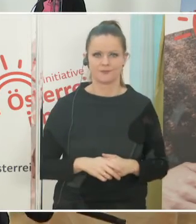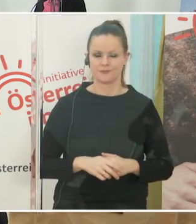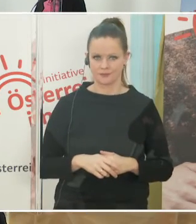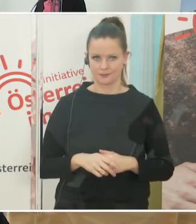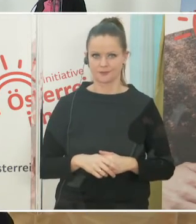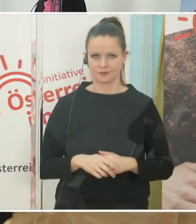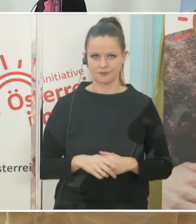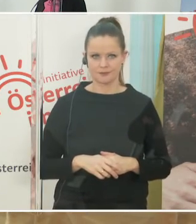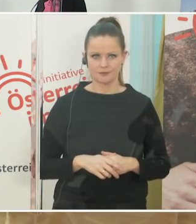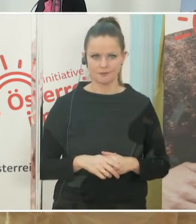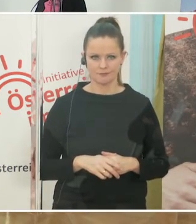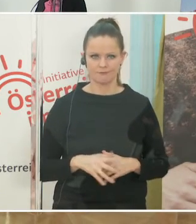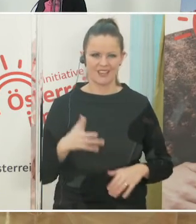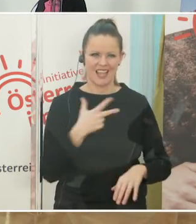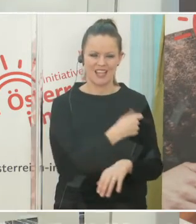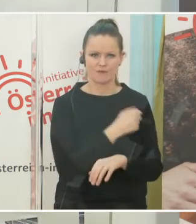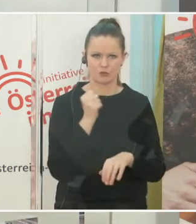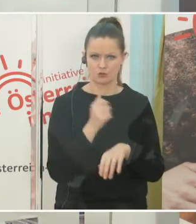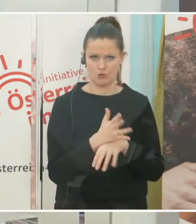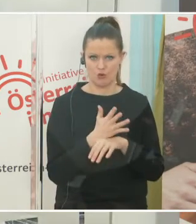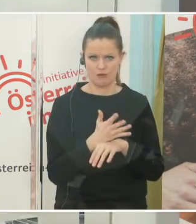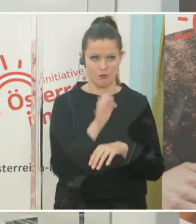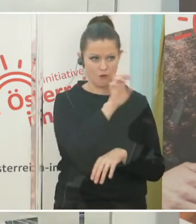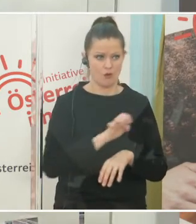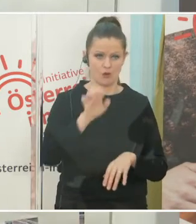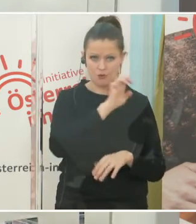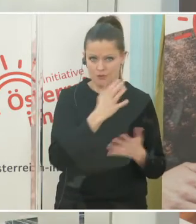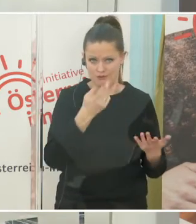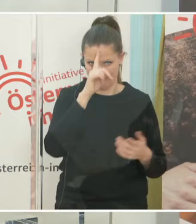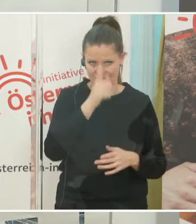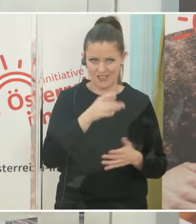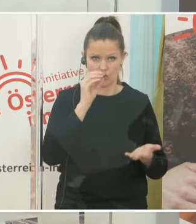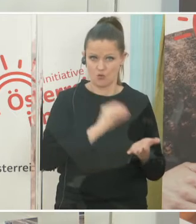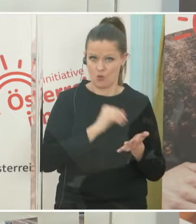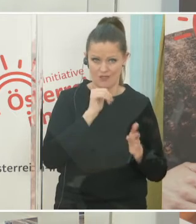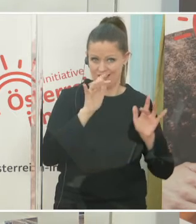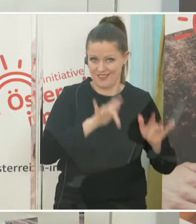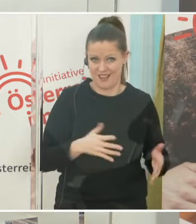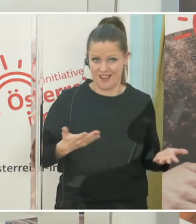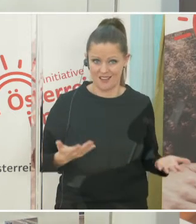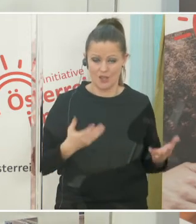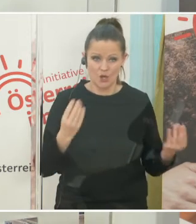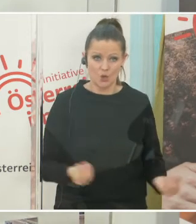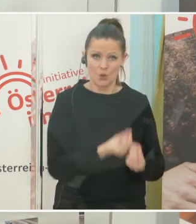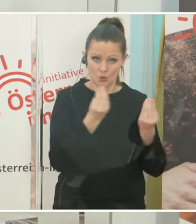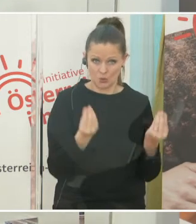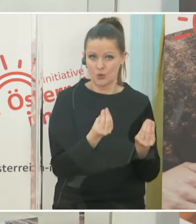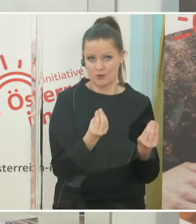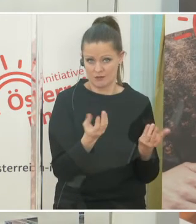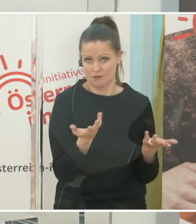also Sie sprechen einen Impfstoff an, den es in Europa bekanntlicherweise noch nicht gibt. Das hängt damit zusammen wahrscheinlich,